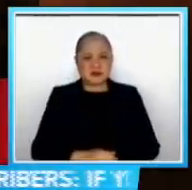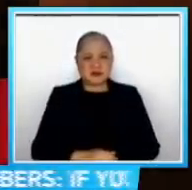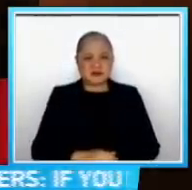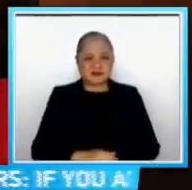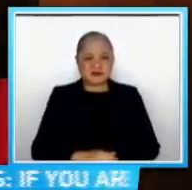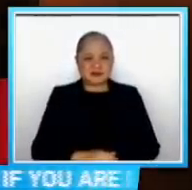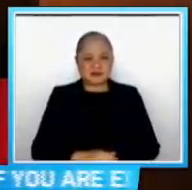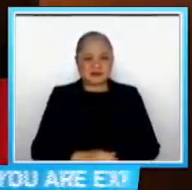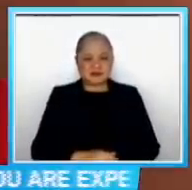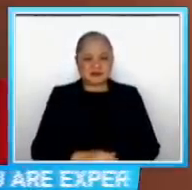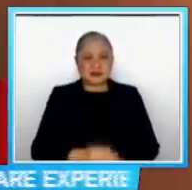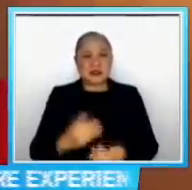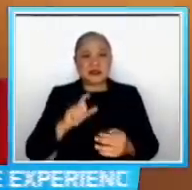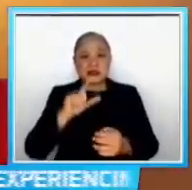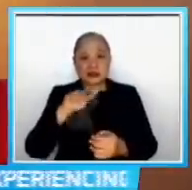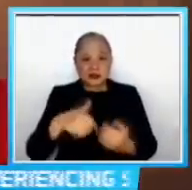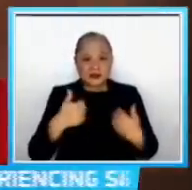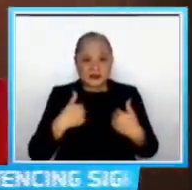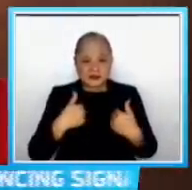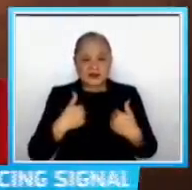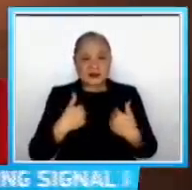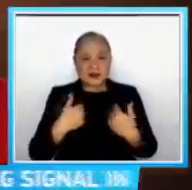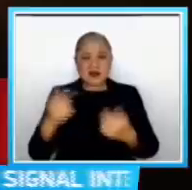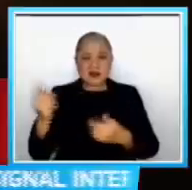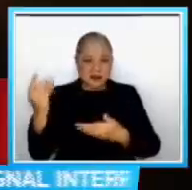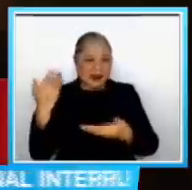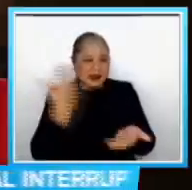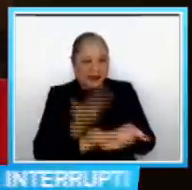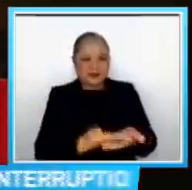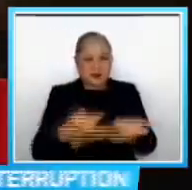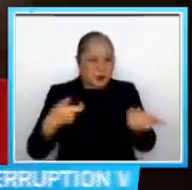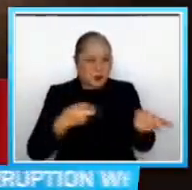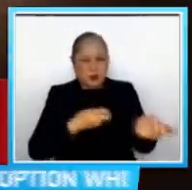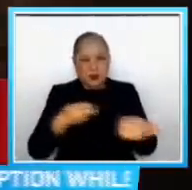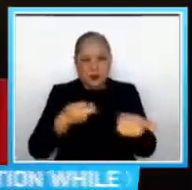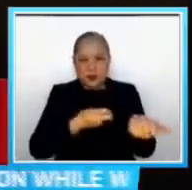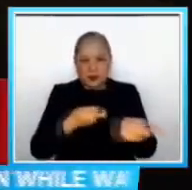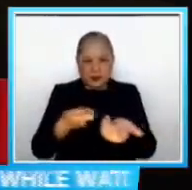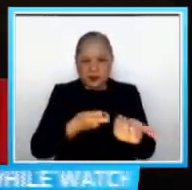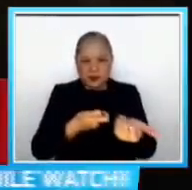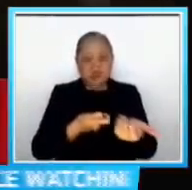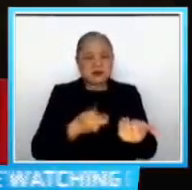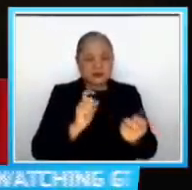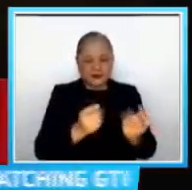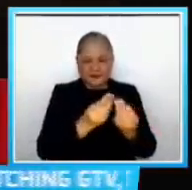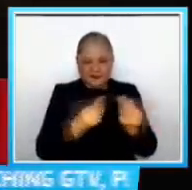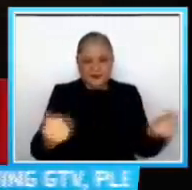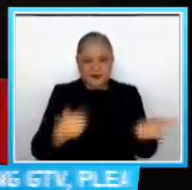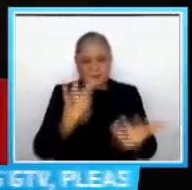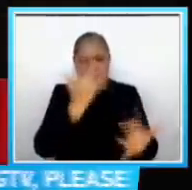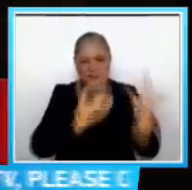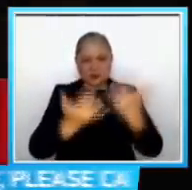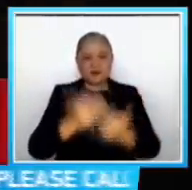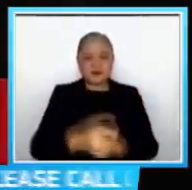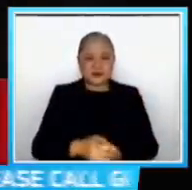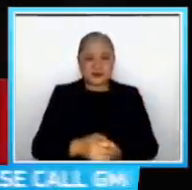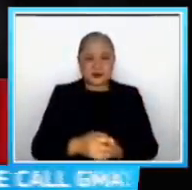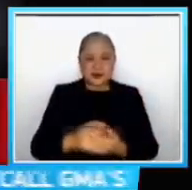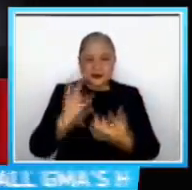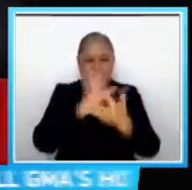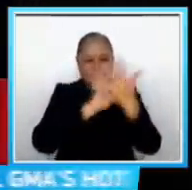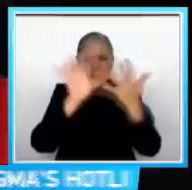Ilang minuto lang ang lumipas Dumating na ang mga bumbero Agad namang napula ang apoy Nabalot na makapal na usok ang lugar